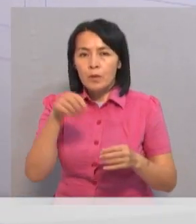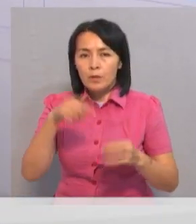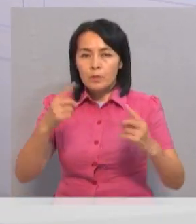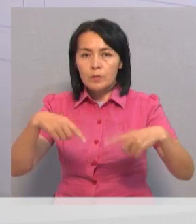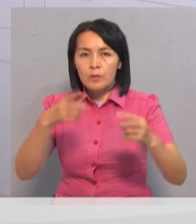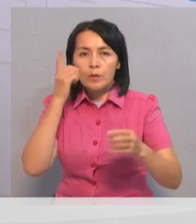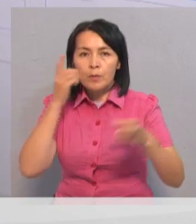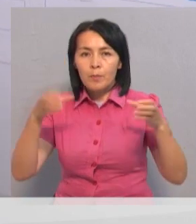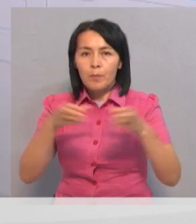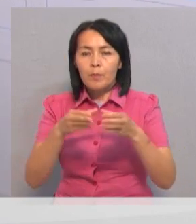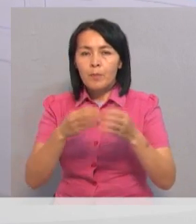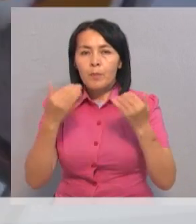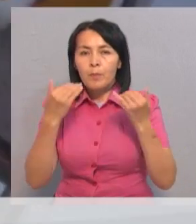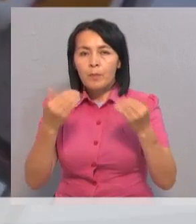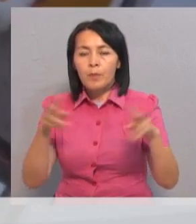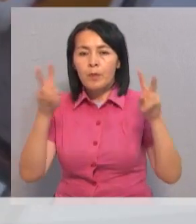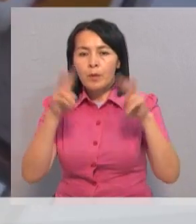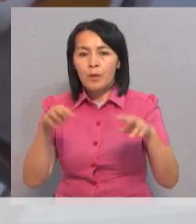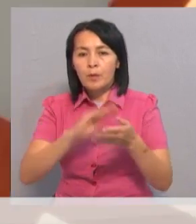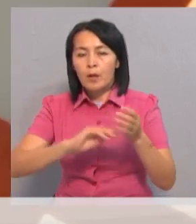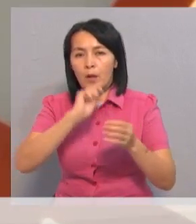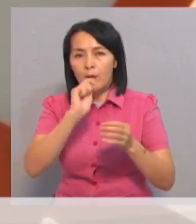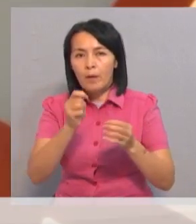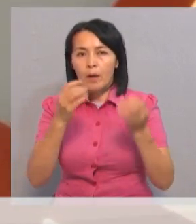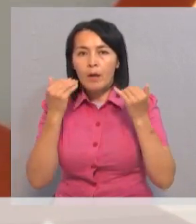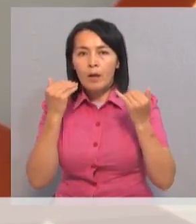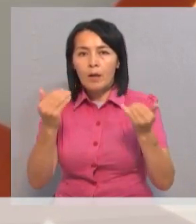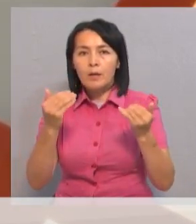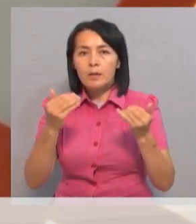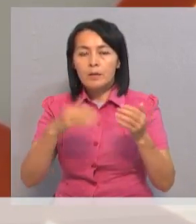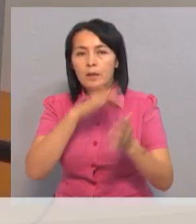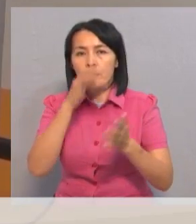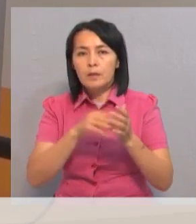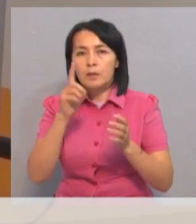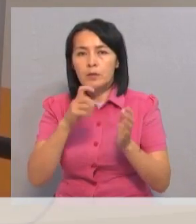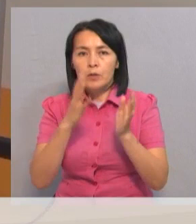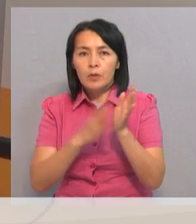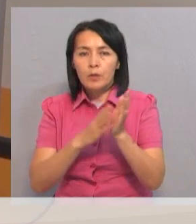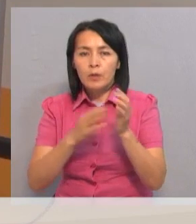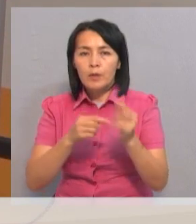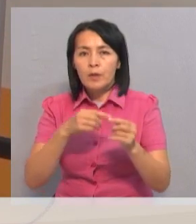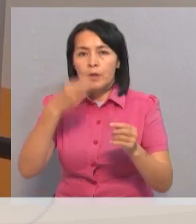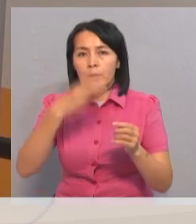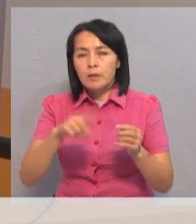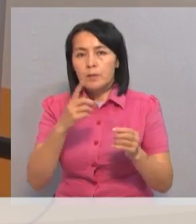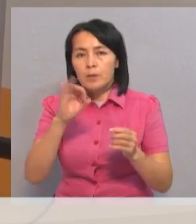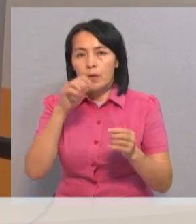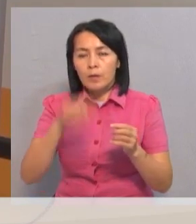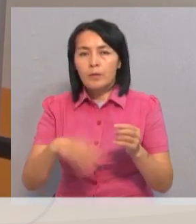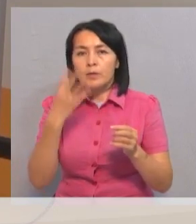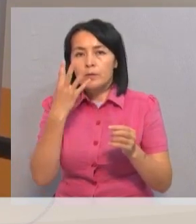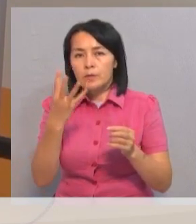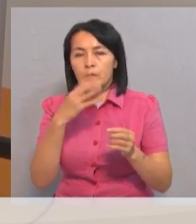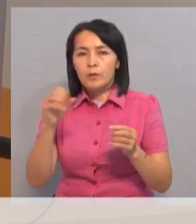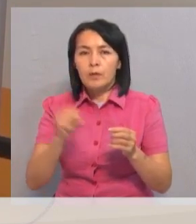создана мобильная группа по контролю заявок, поступающих в контакт-центр 109. В период с 31 июля по 4